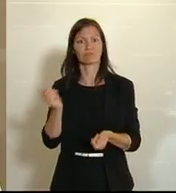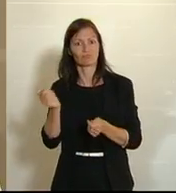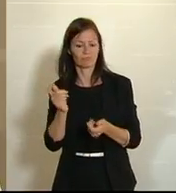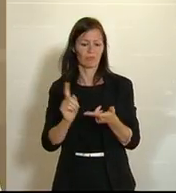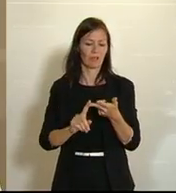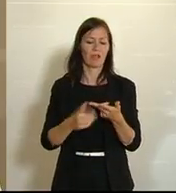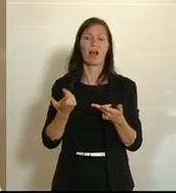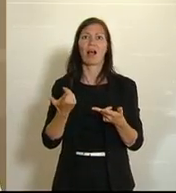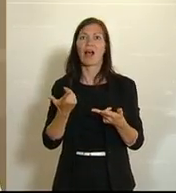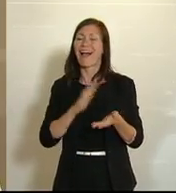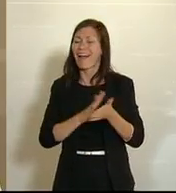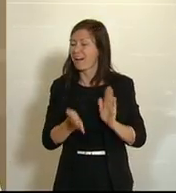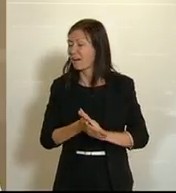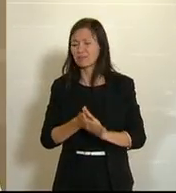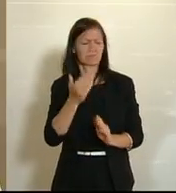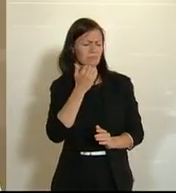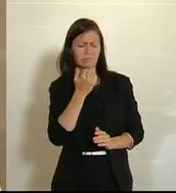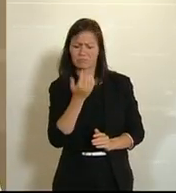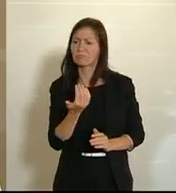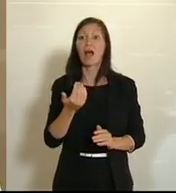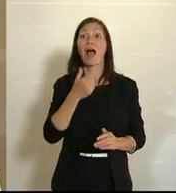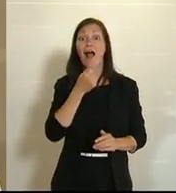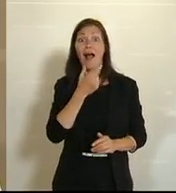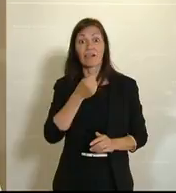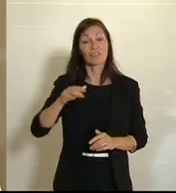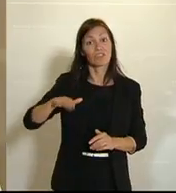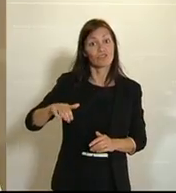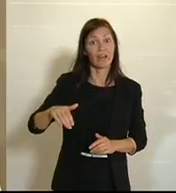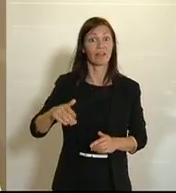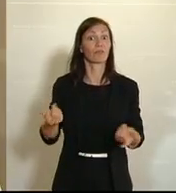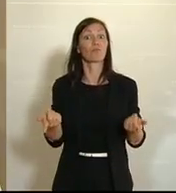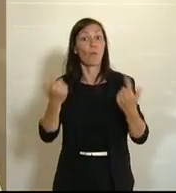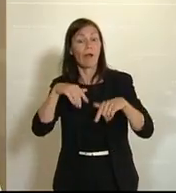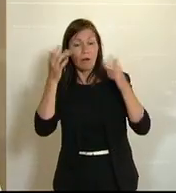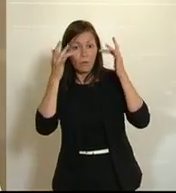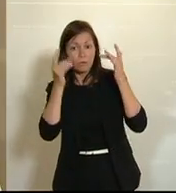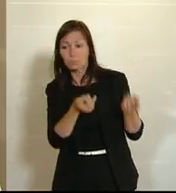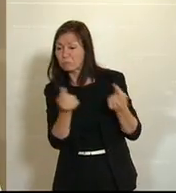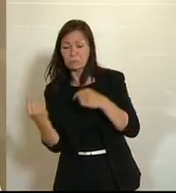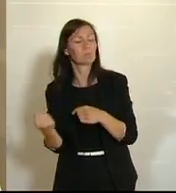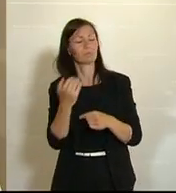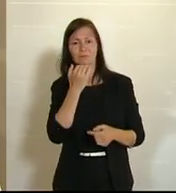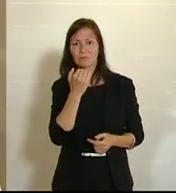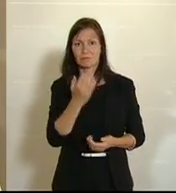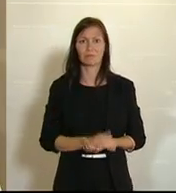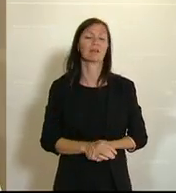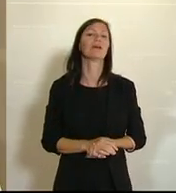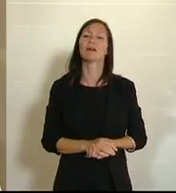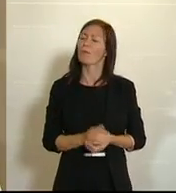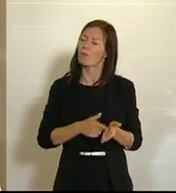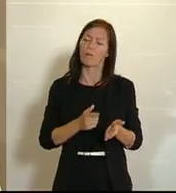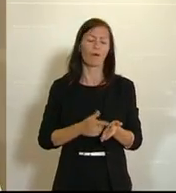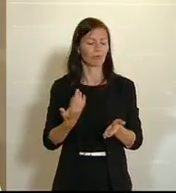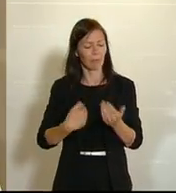Alter, Geschlecht und ethnische Herkunft spielen dabei kaum eine Rolle. Die häufigsten Formen der Ausbeutung, und das hat die